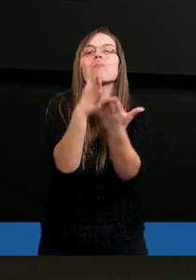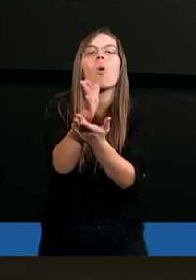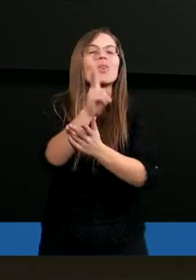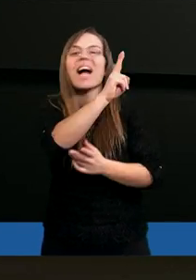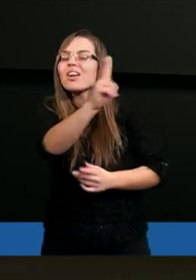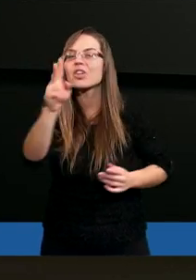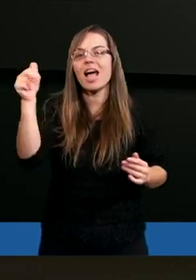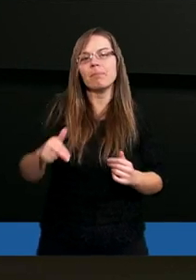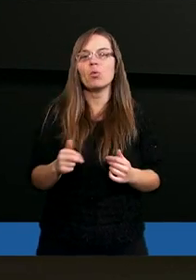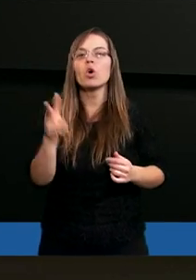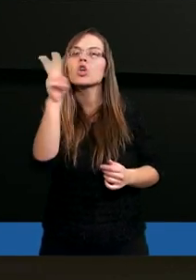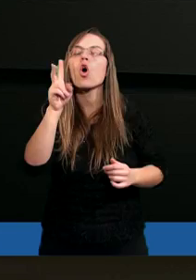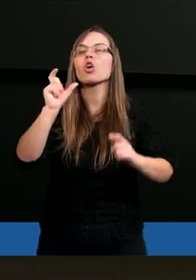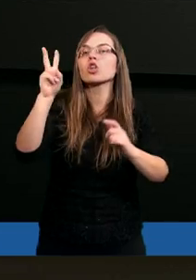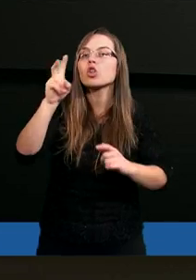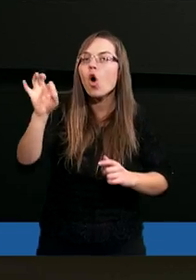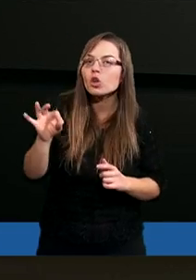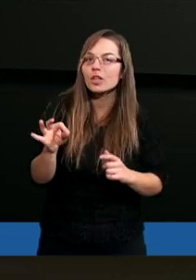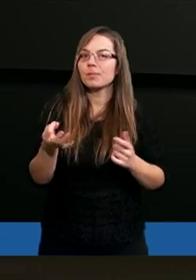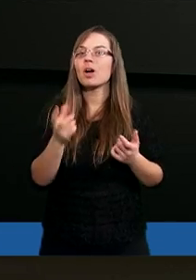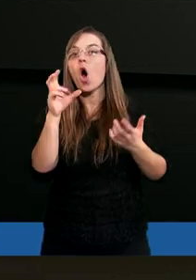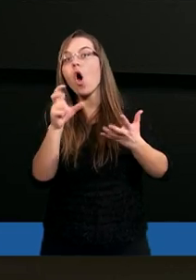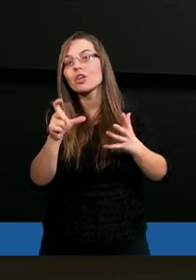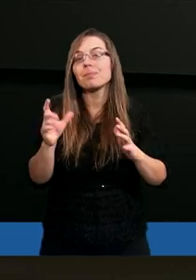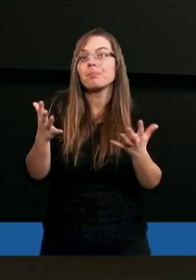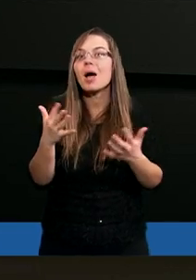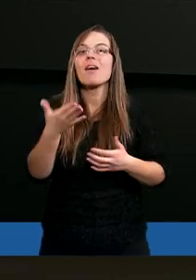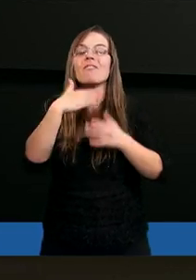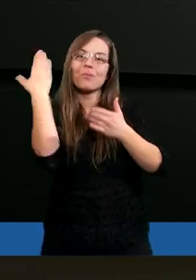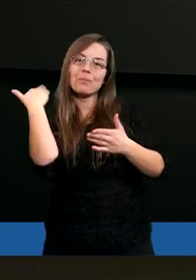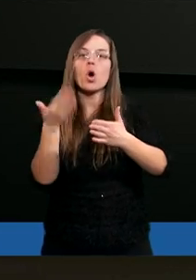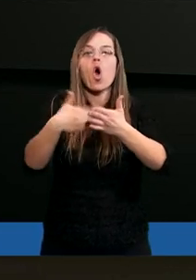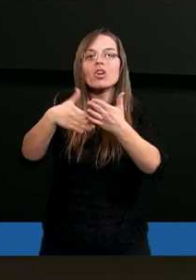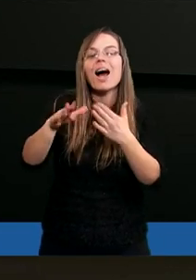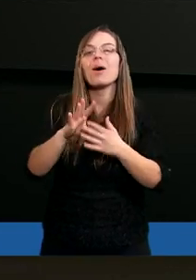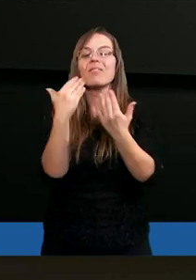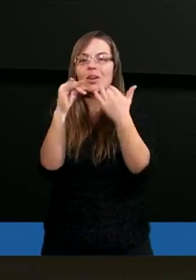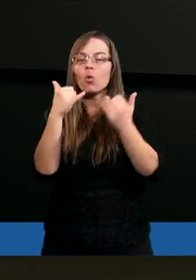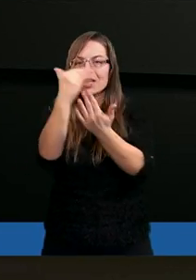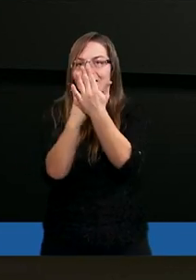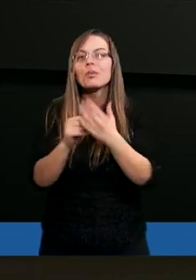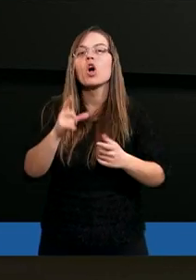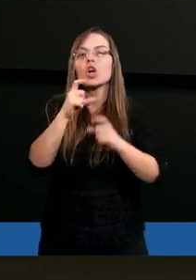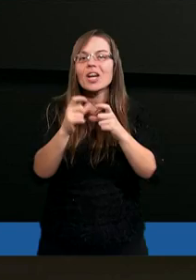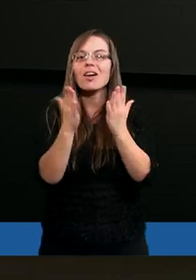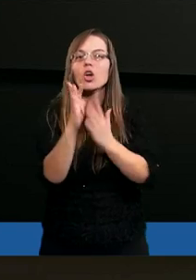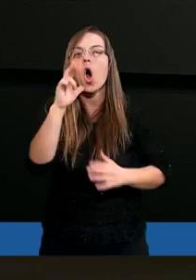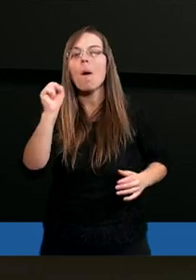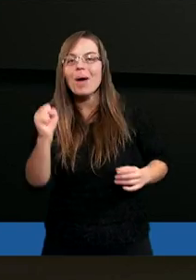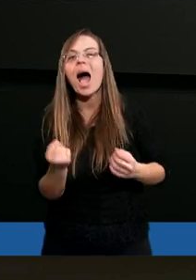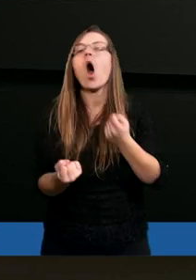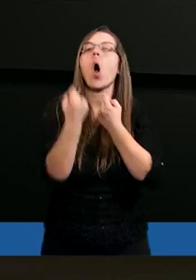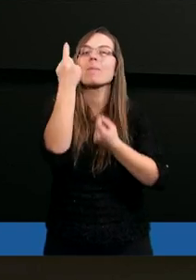Ktoś, kto, chociaż jak w poprzednich rozdziałach, w końcowych rozdziałach księgi Hioba czytamy,